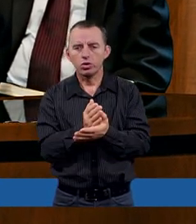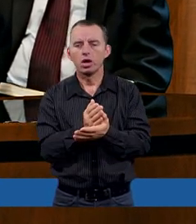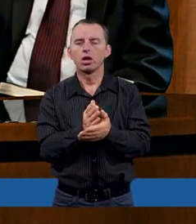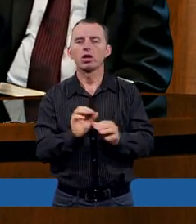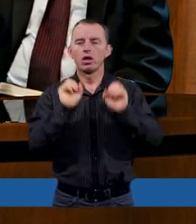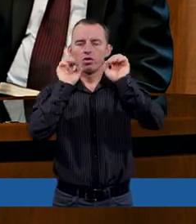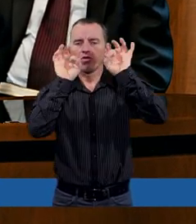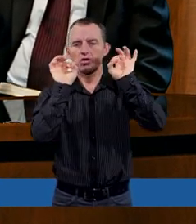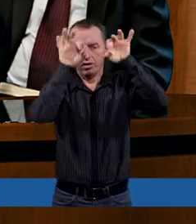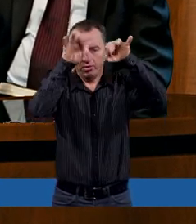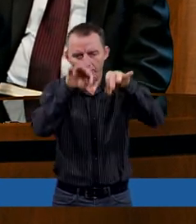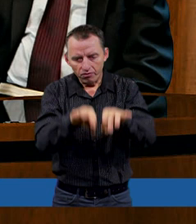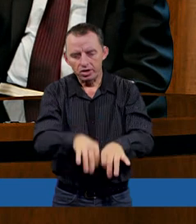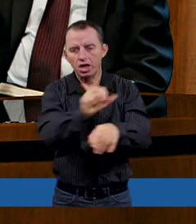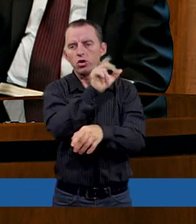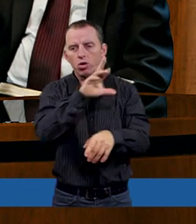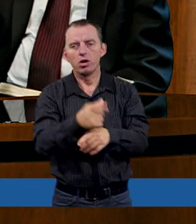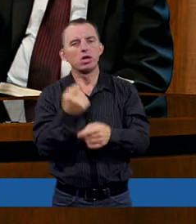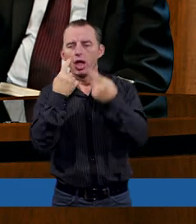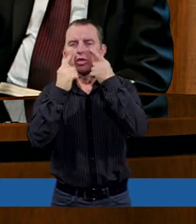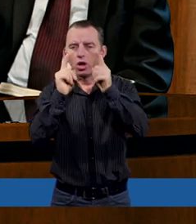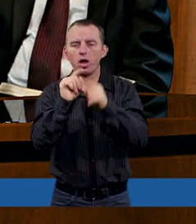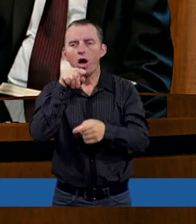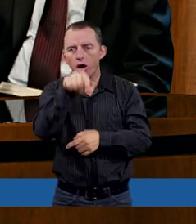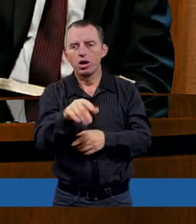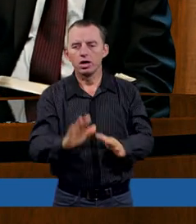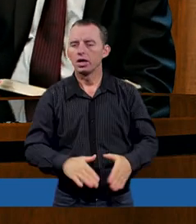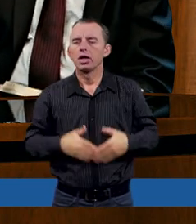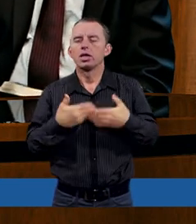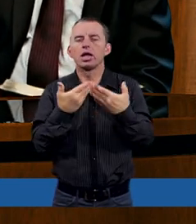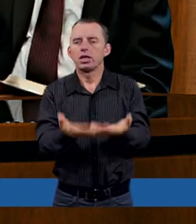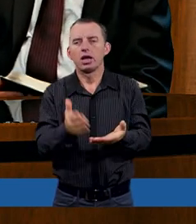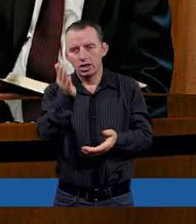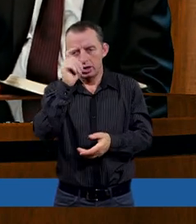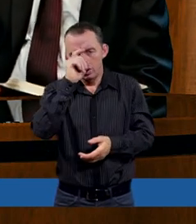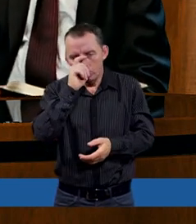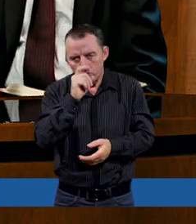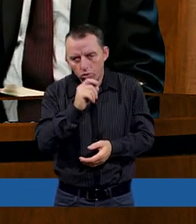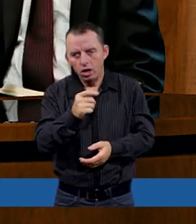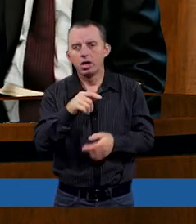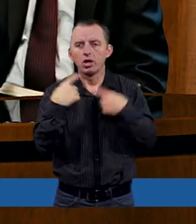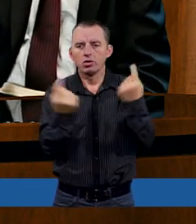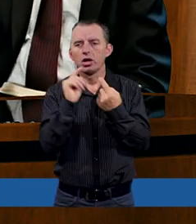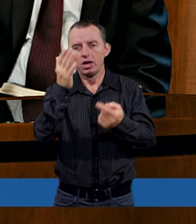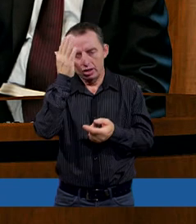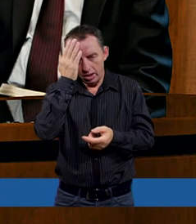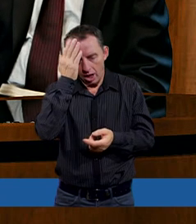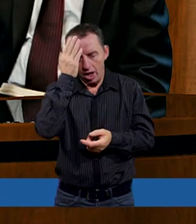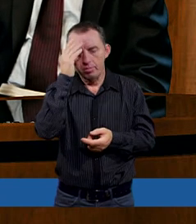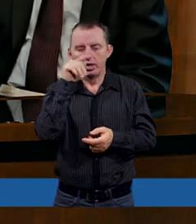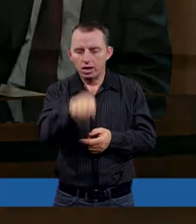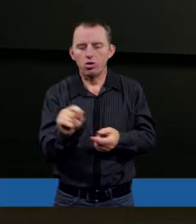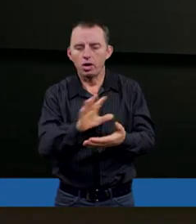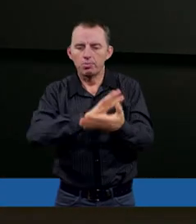winę, to jej z kolei on nie dostrzegał, bo oni nie znali tła tej sytuacji. My go znamy dzisiaj z czego? Z tego, że nam Biblia je